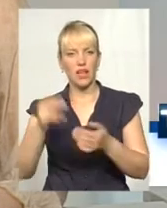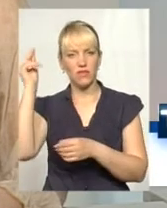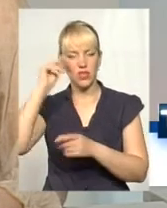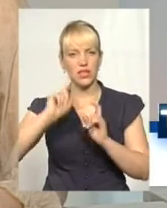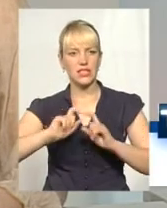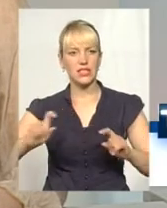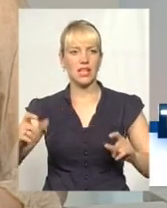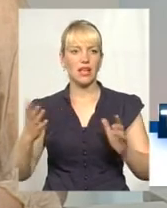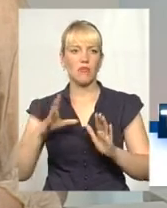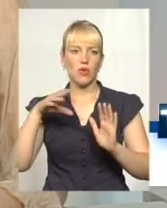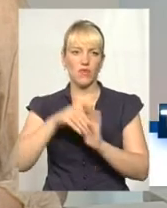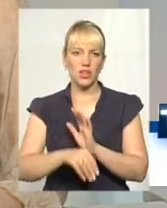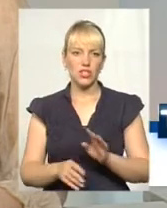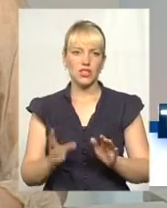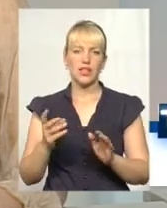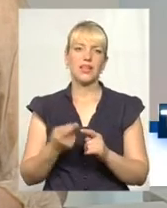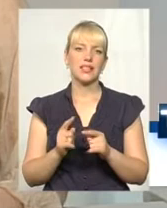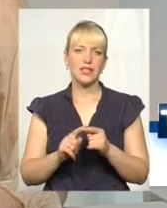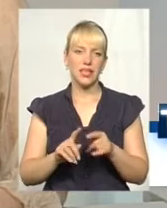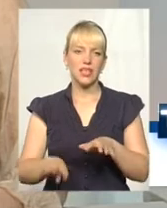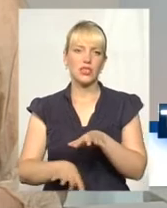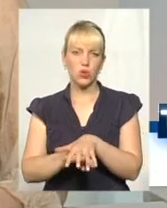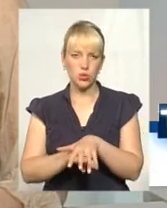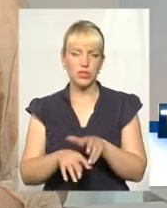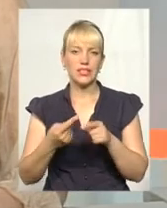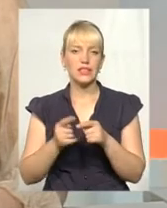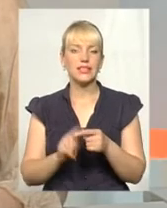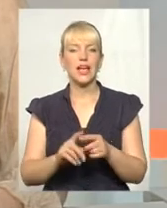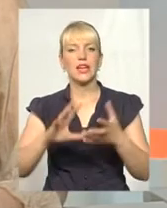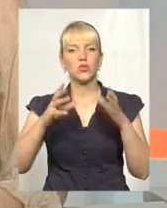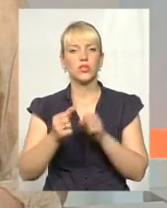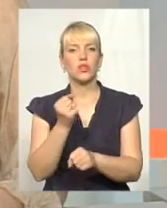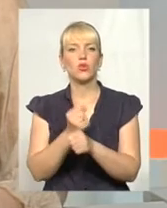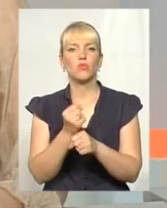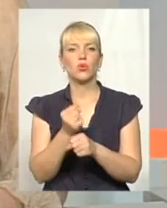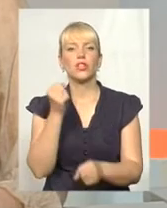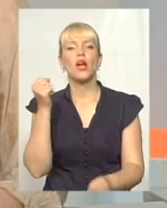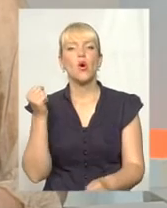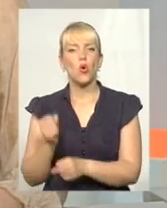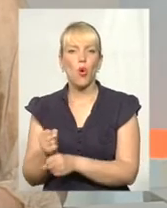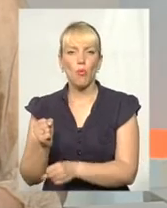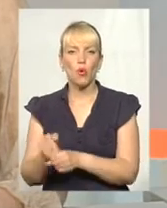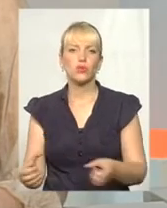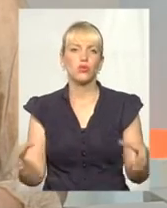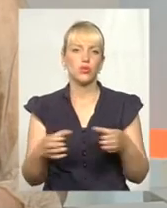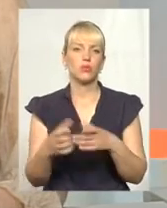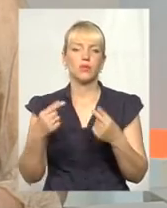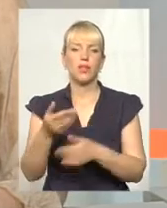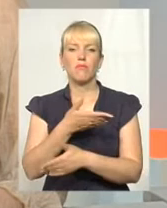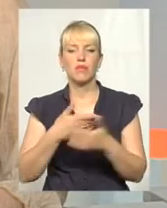де буде запроваджена інклюзія, це результат роботи, в тому числі, цієї робочої групи, де ми зустрічались з батьками, радились,